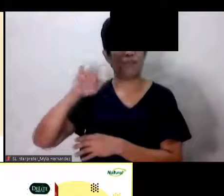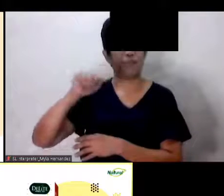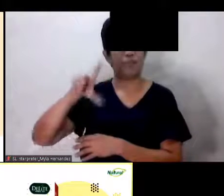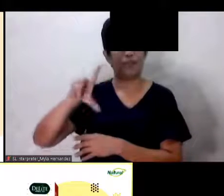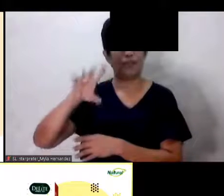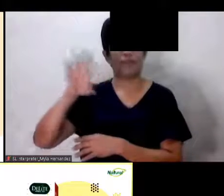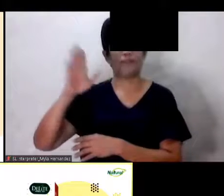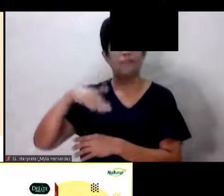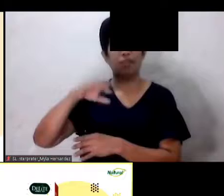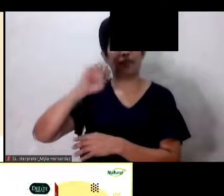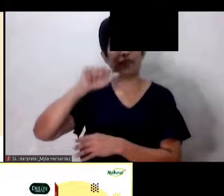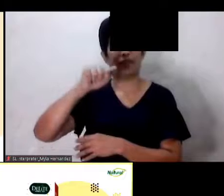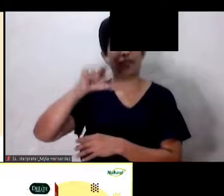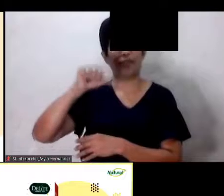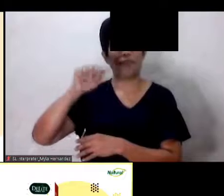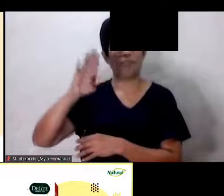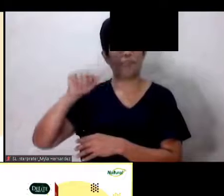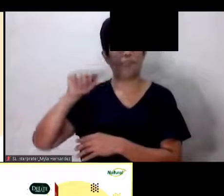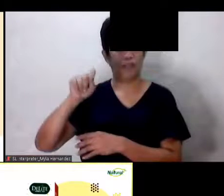Ang raming In fairness sa Mercury